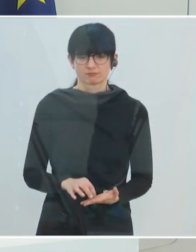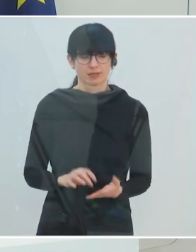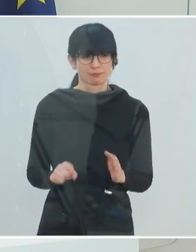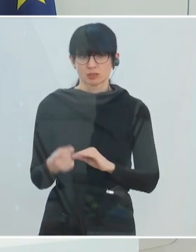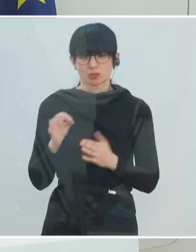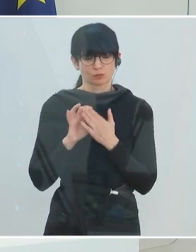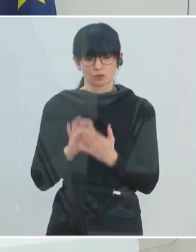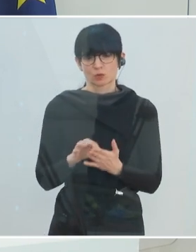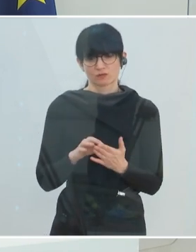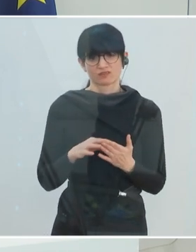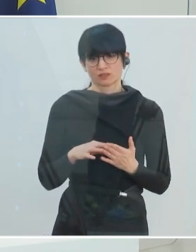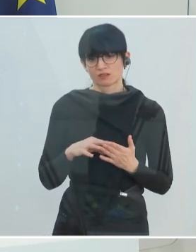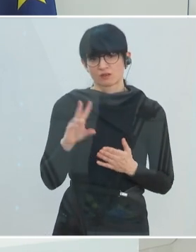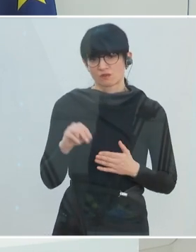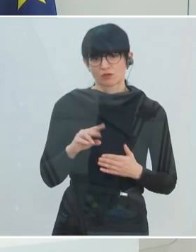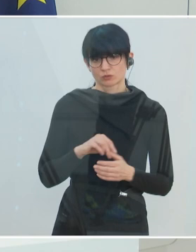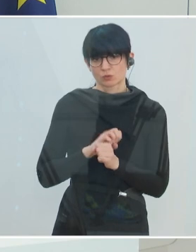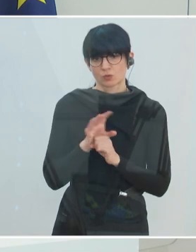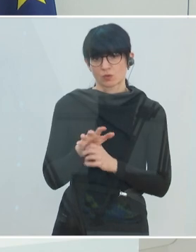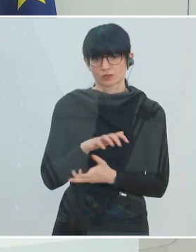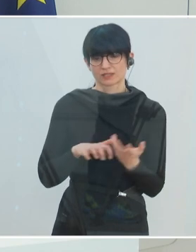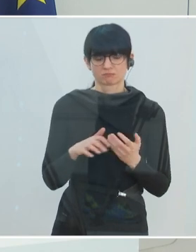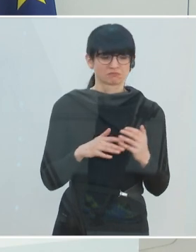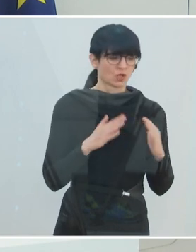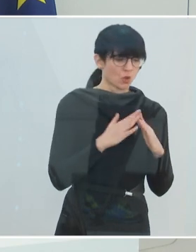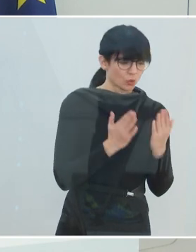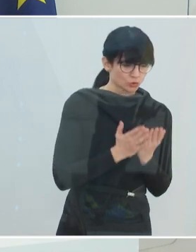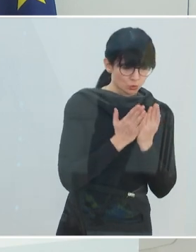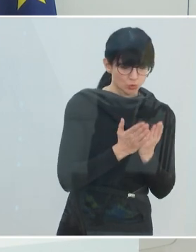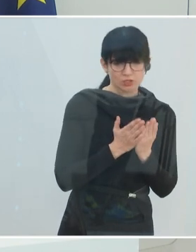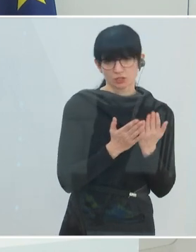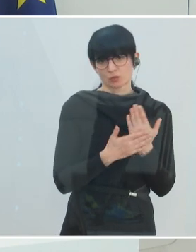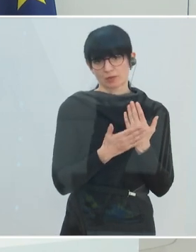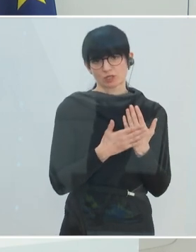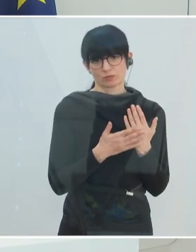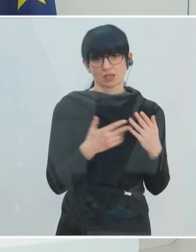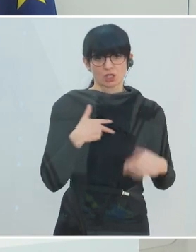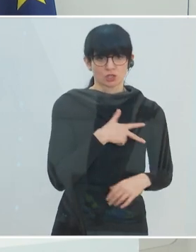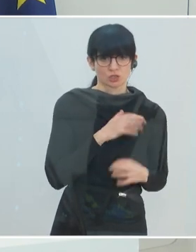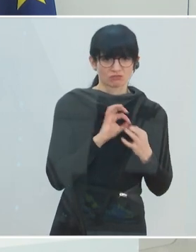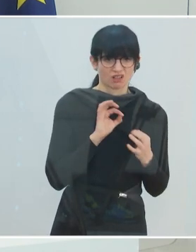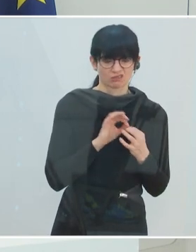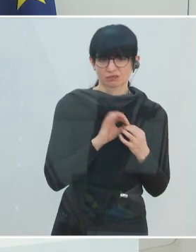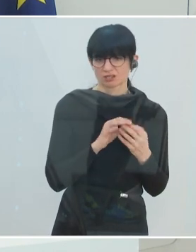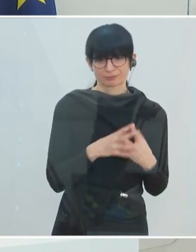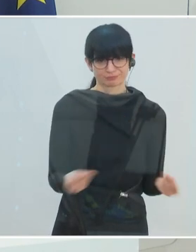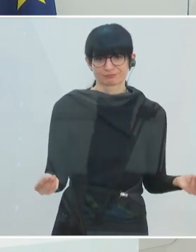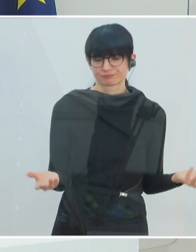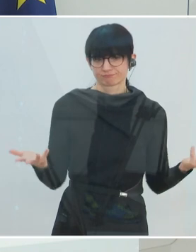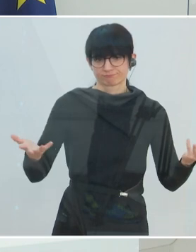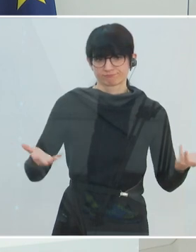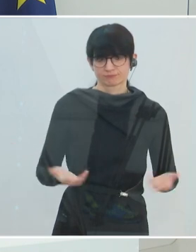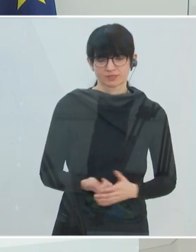Krise, Stichwörter wie Homeschooling, Verlust der sozialen Kontakte. Auch